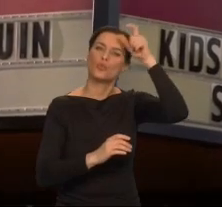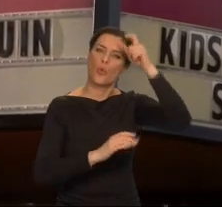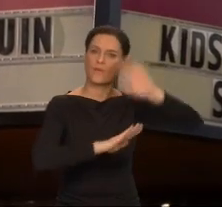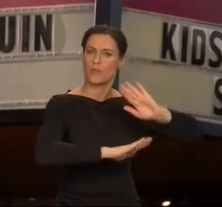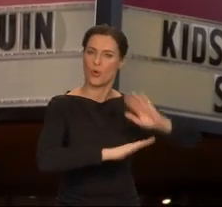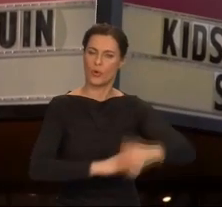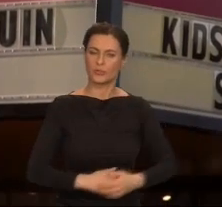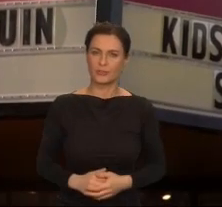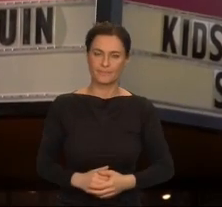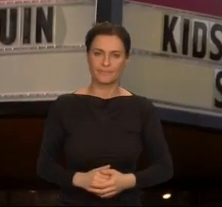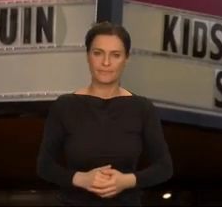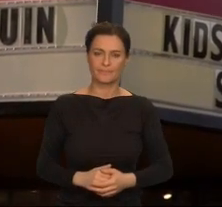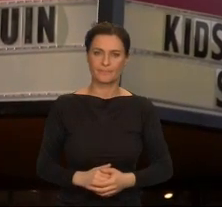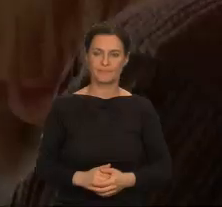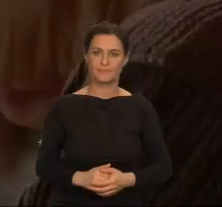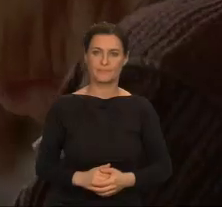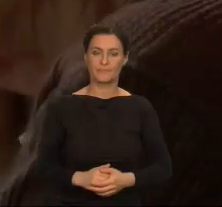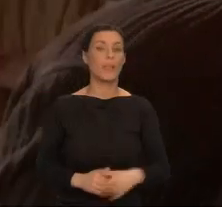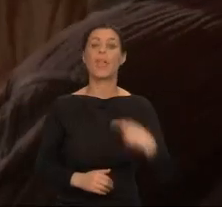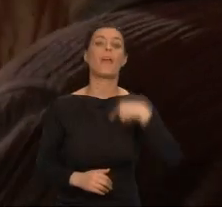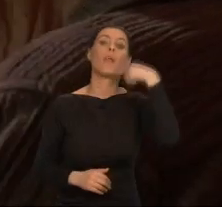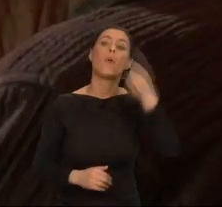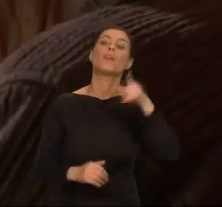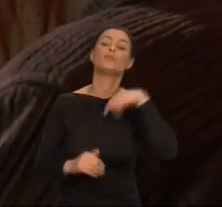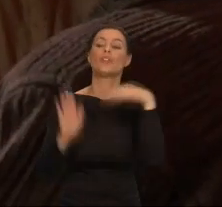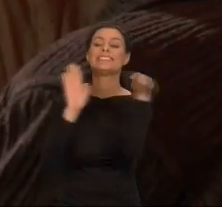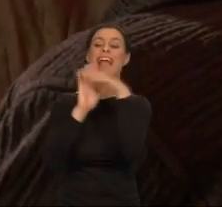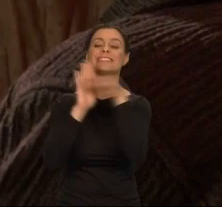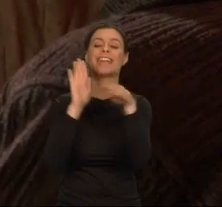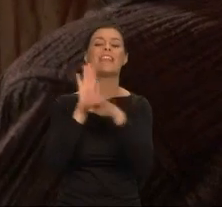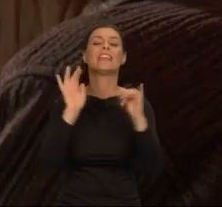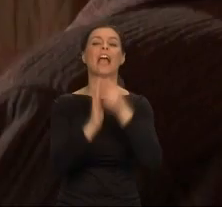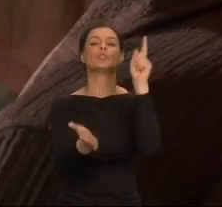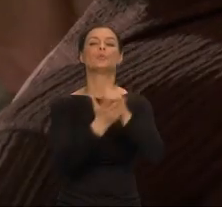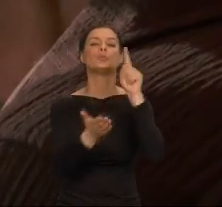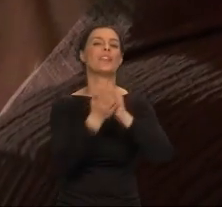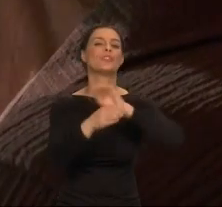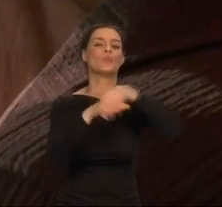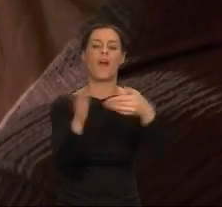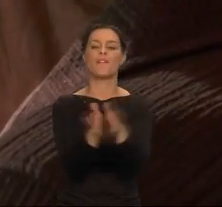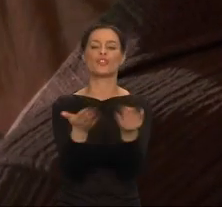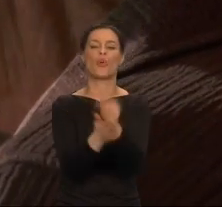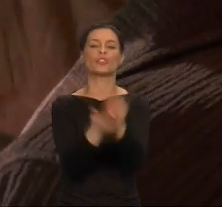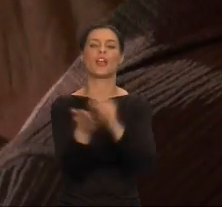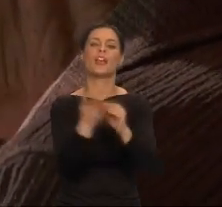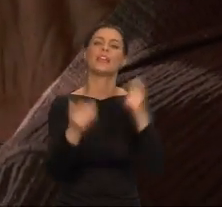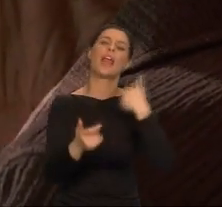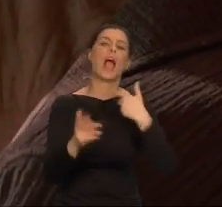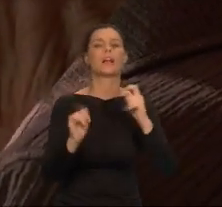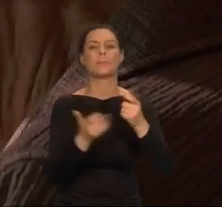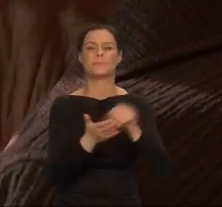Nie podam dziesięciu łatwych kroków do zdobycia sławy i majątku jako pisarz,